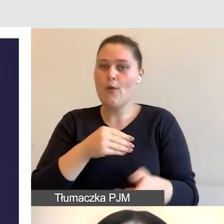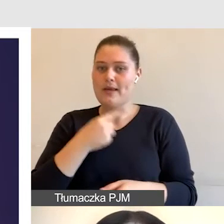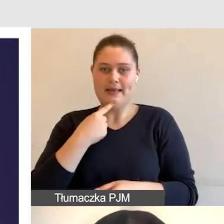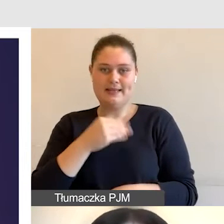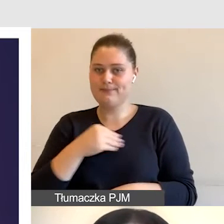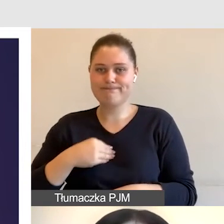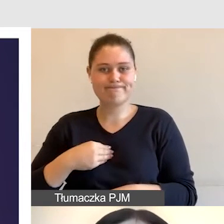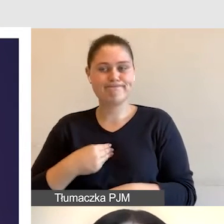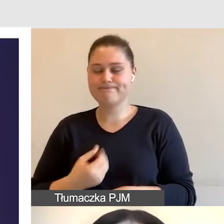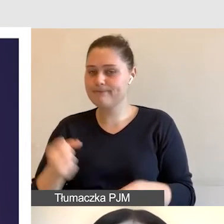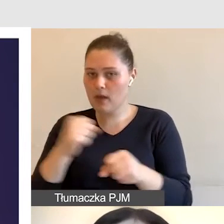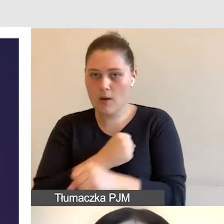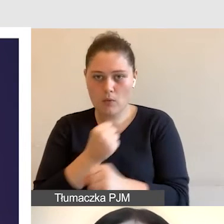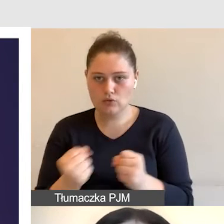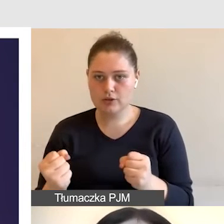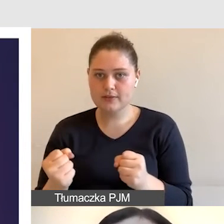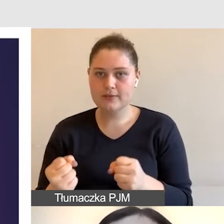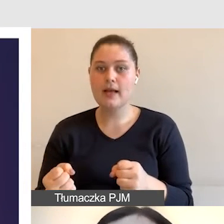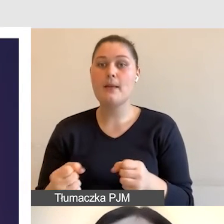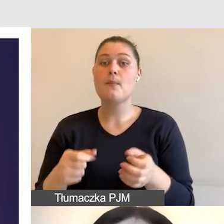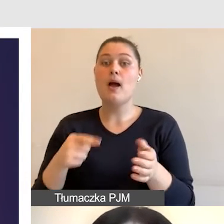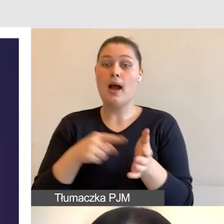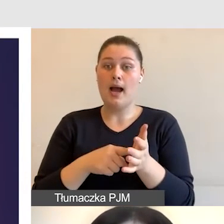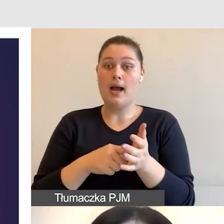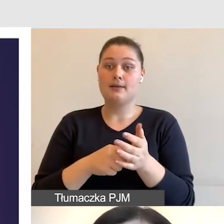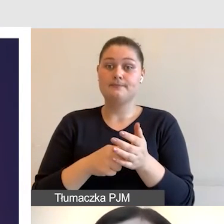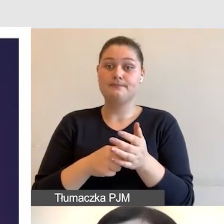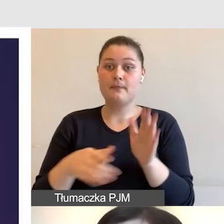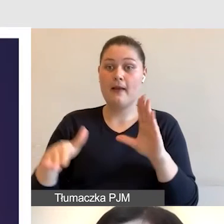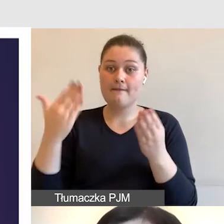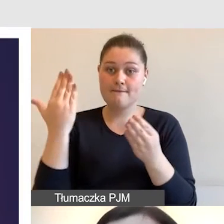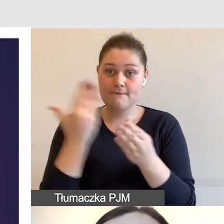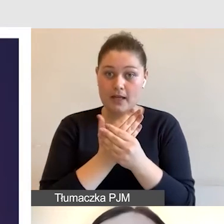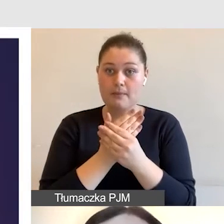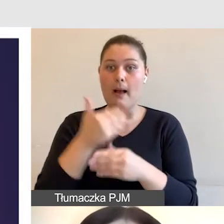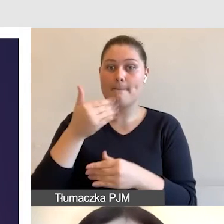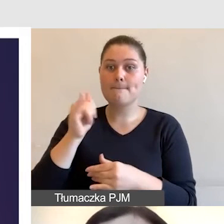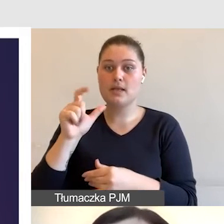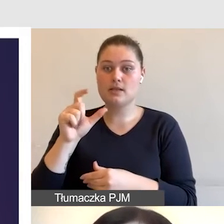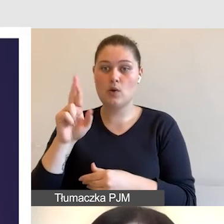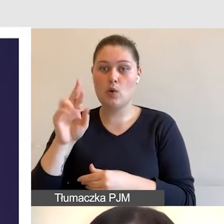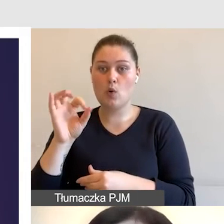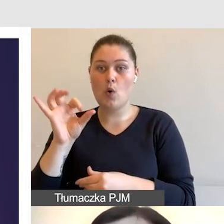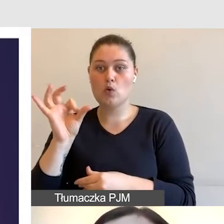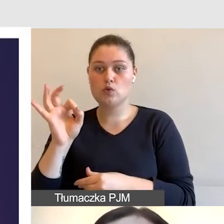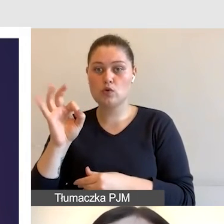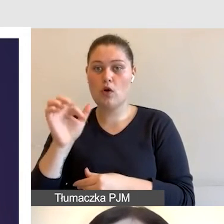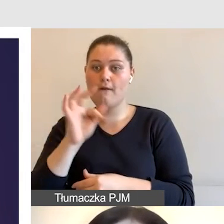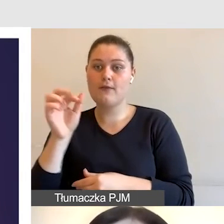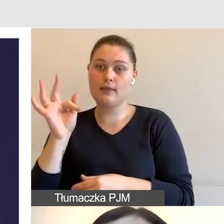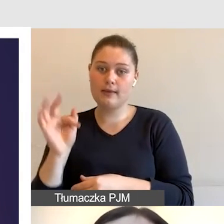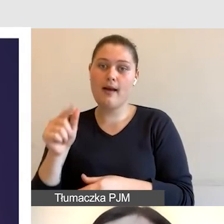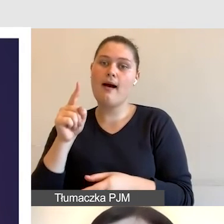Microsofta, również w języku polskim już to rozwiązanie automatycznych napisów jest dostępne. Za to niestety nie ma